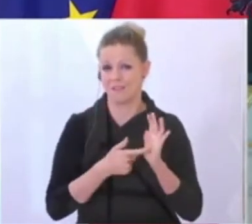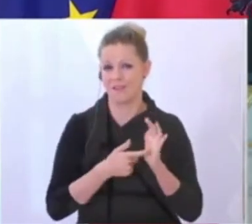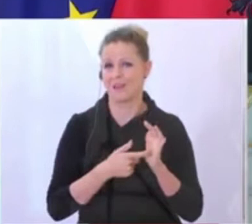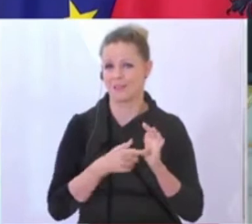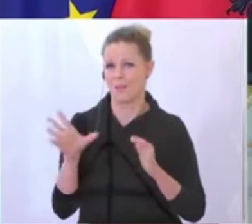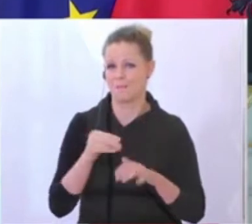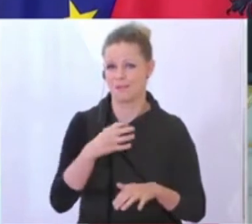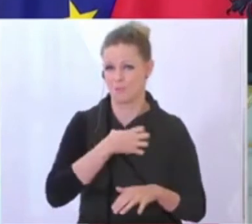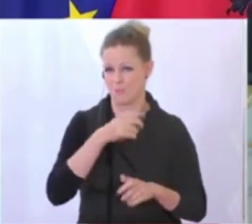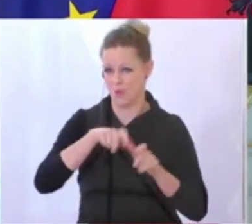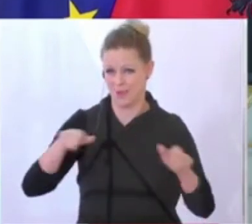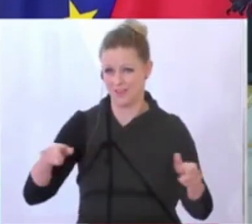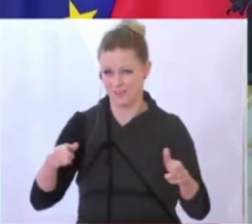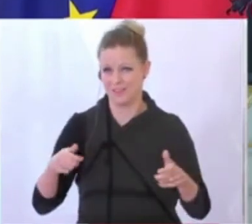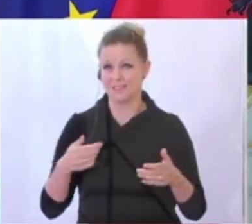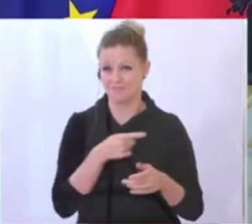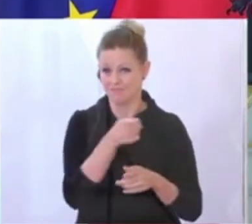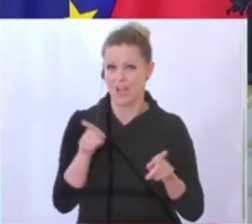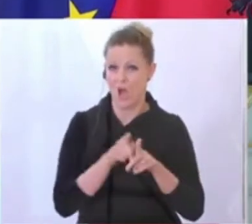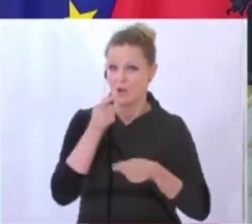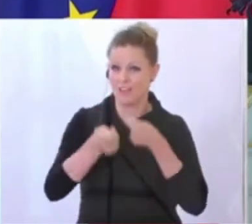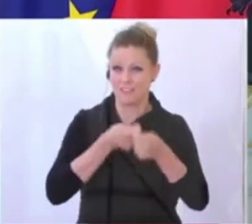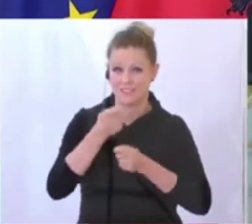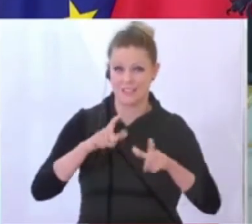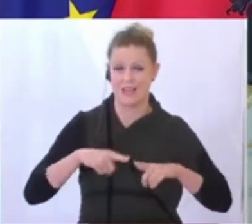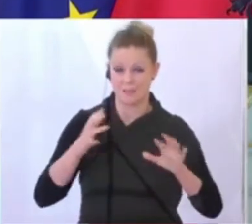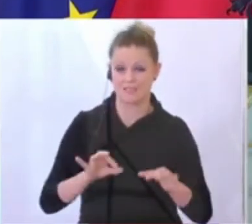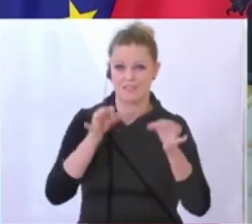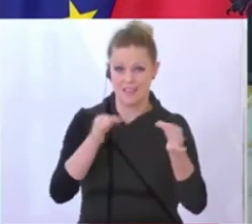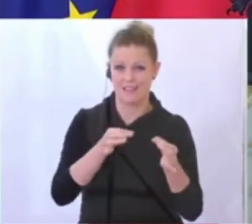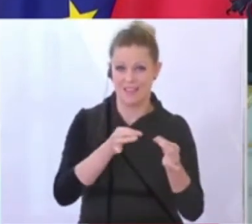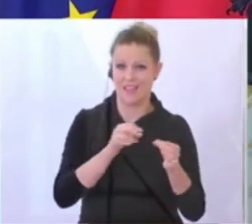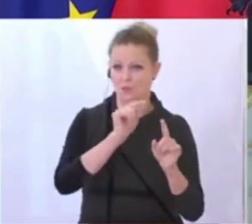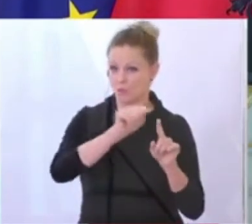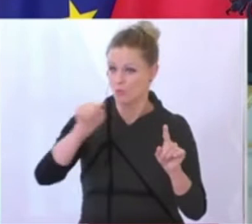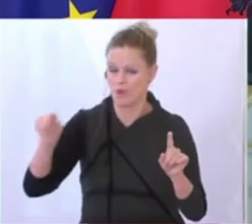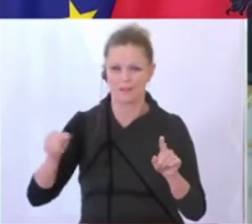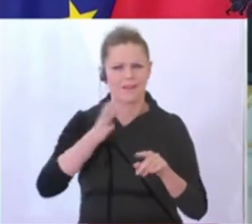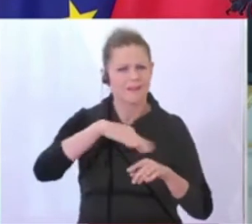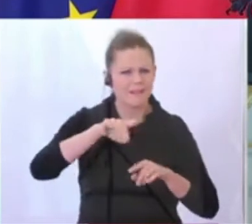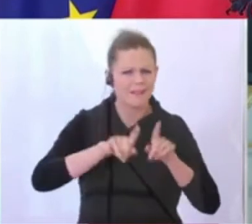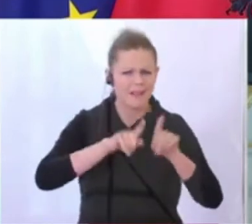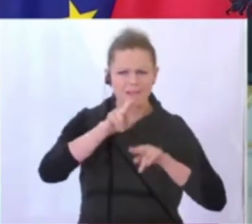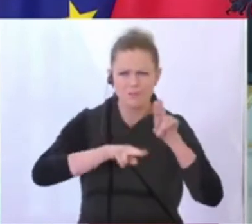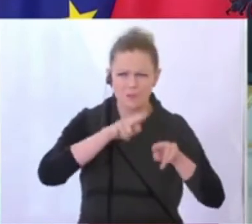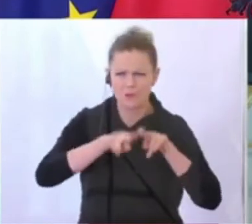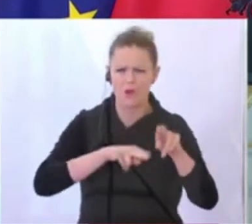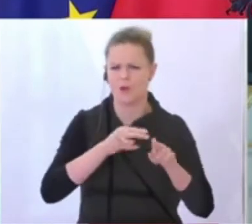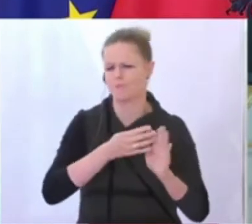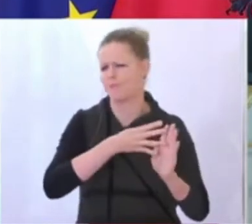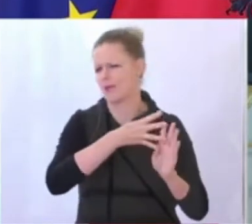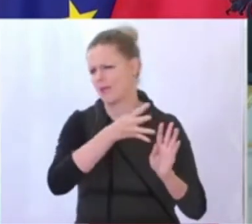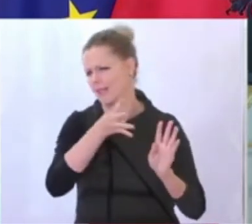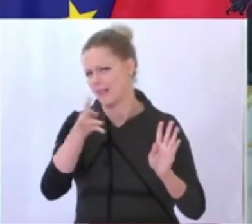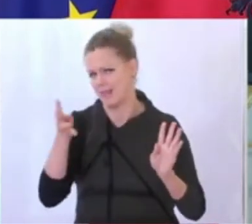Und sie investieren eben auch in diese Lebensqualität vor Ort. Die Bereiche sind genannt worden, von der Kinderbetreuung in eine breite Palette